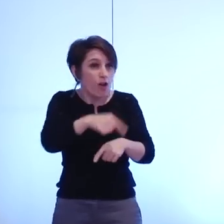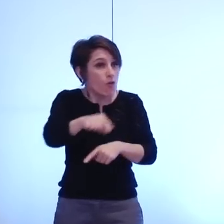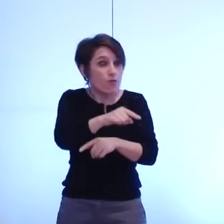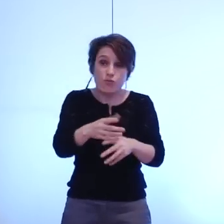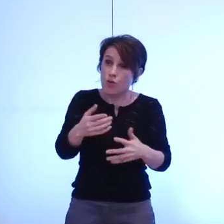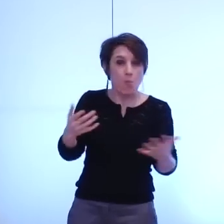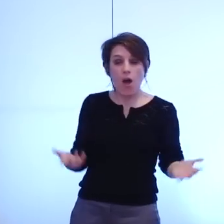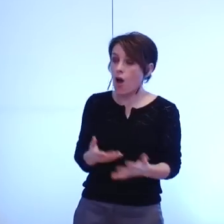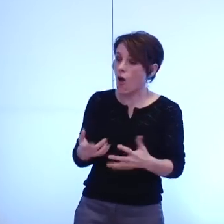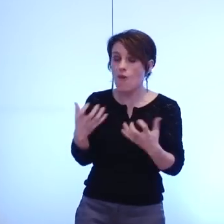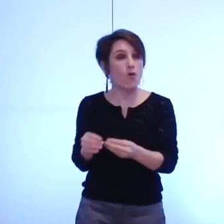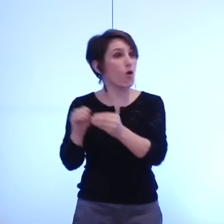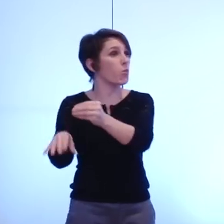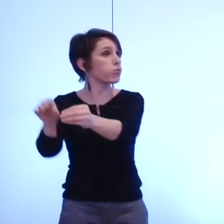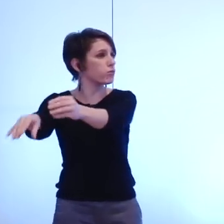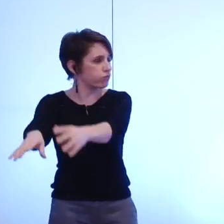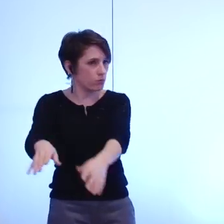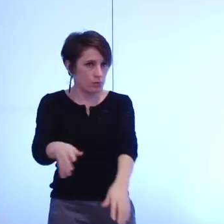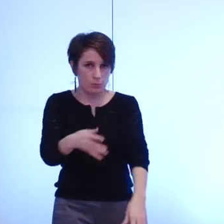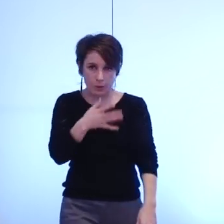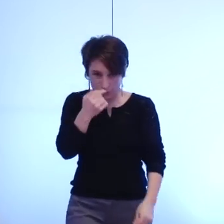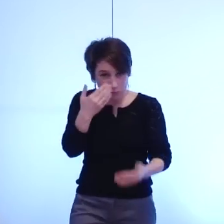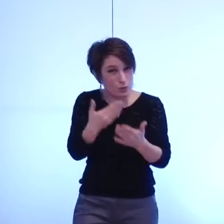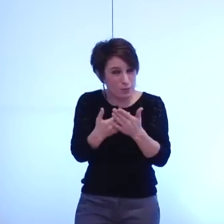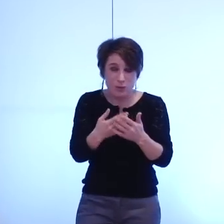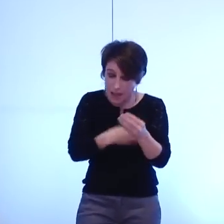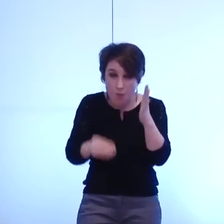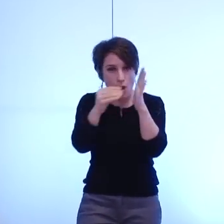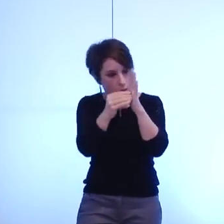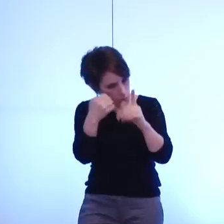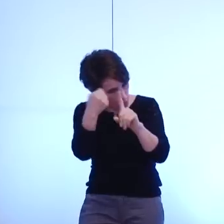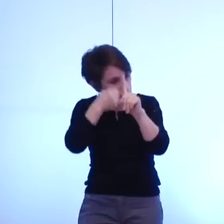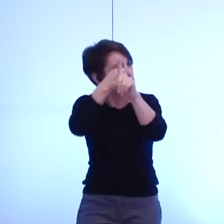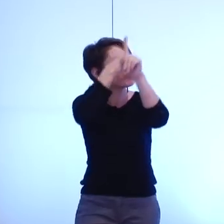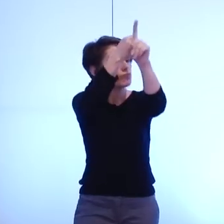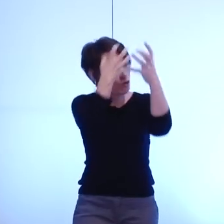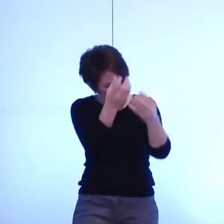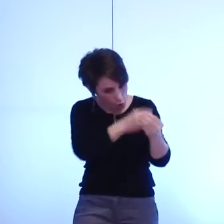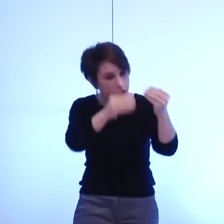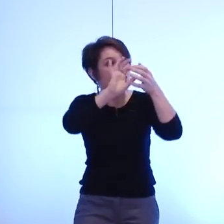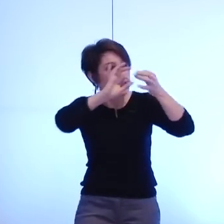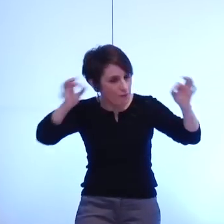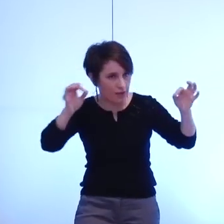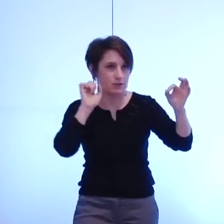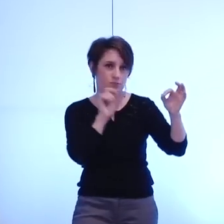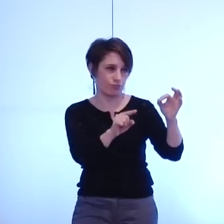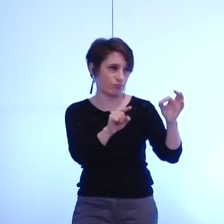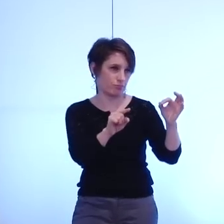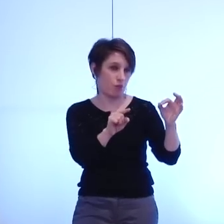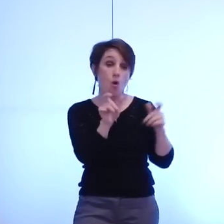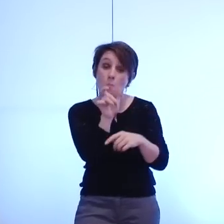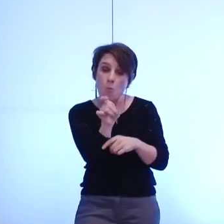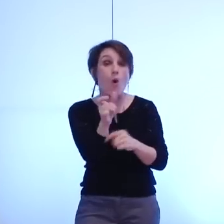de cette notion donc c'est pourquoi je défends cet amendement et je défends cet ajout de l